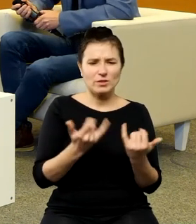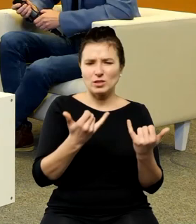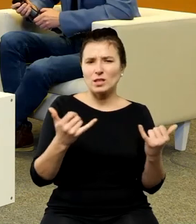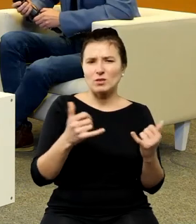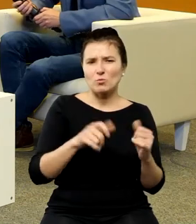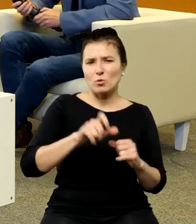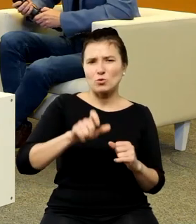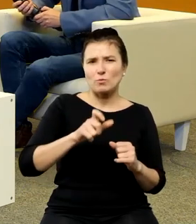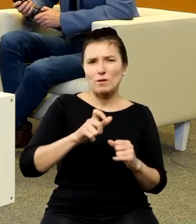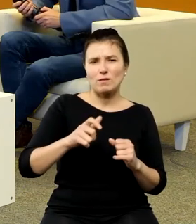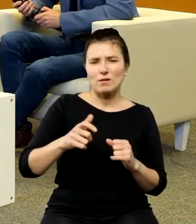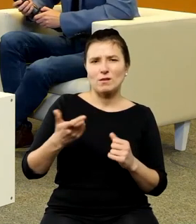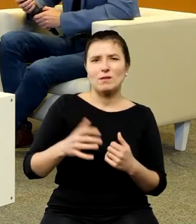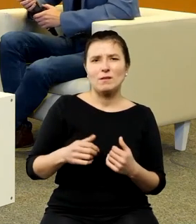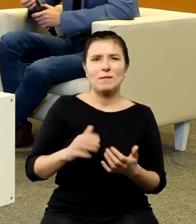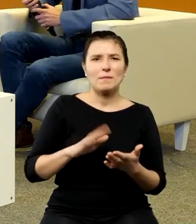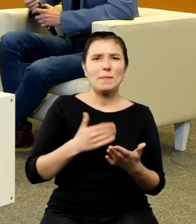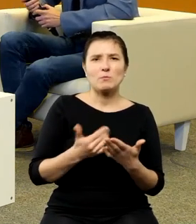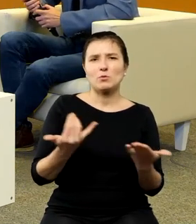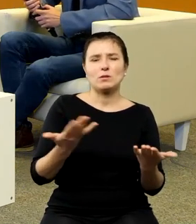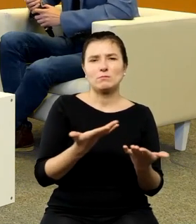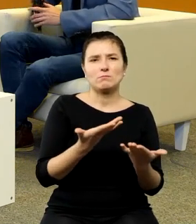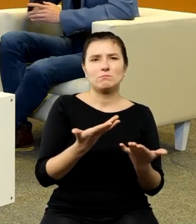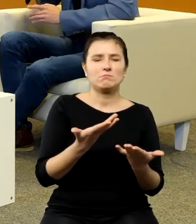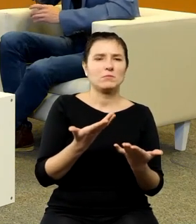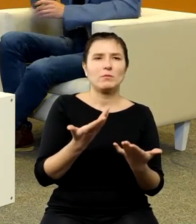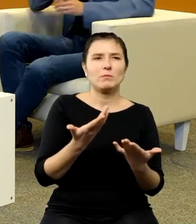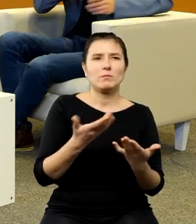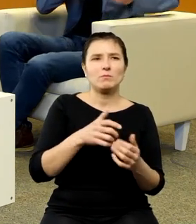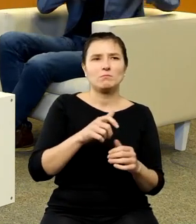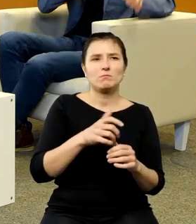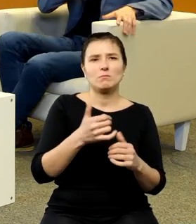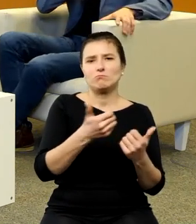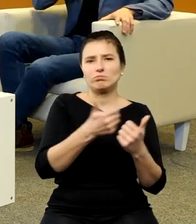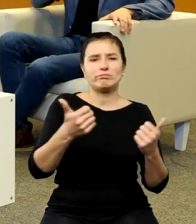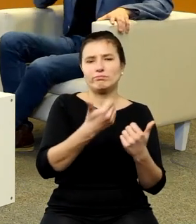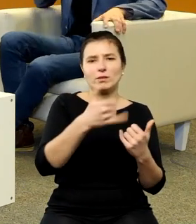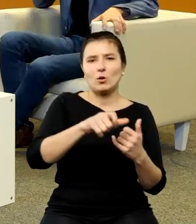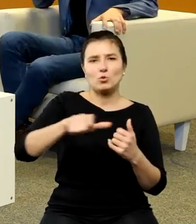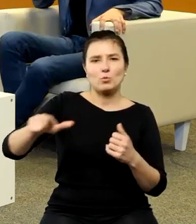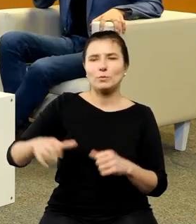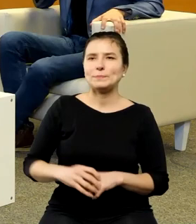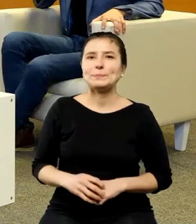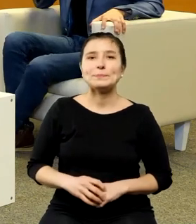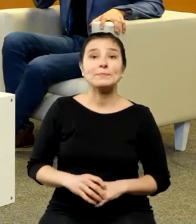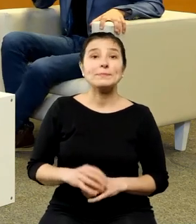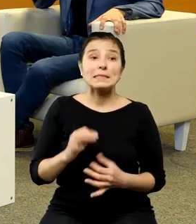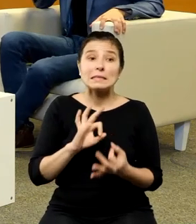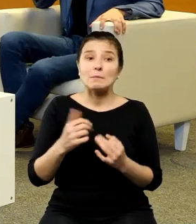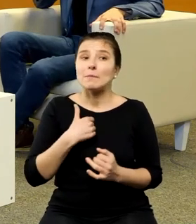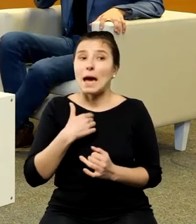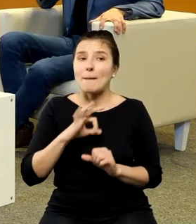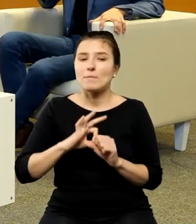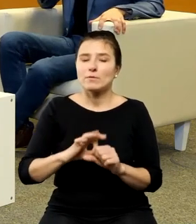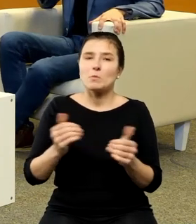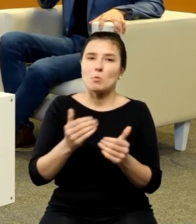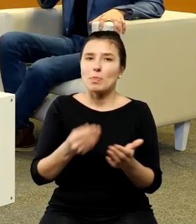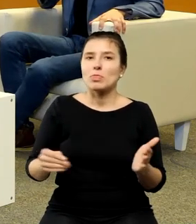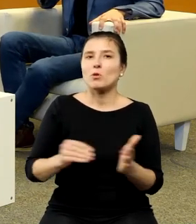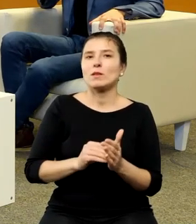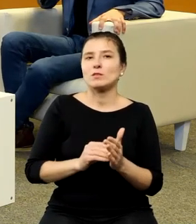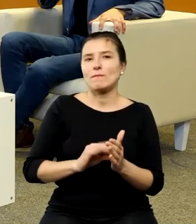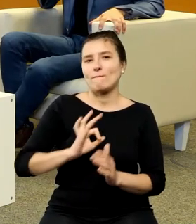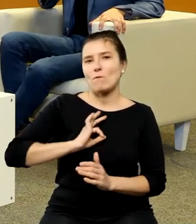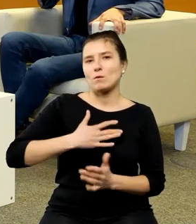tej historii na przykład zbójców warmińskich jeśli ja jeszcze mogę jako prowadzący dorzucić swoje trzy grosze to też w ramach